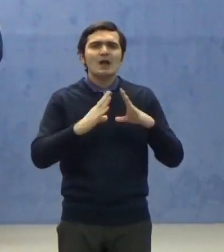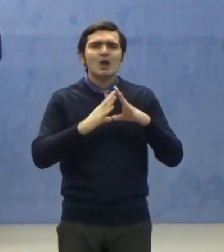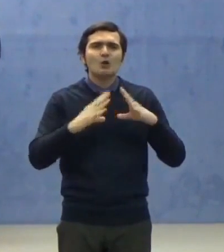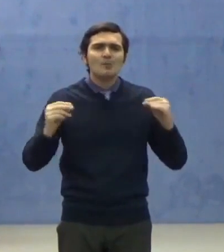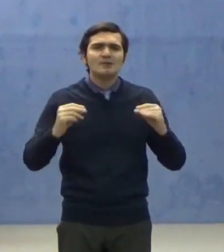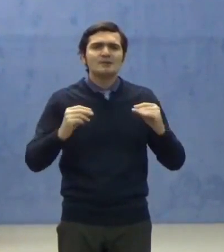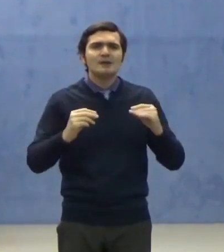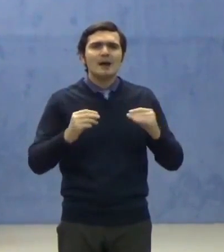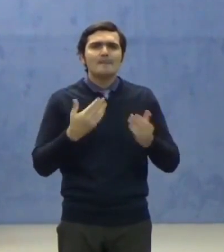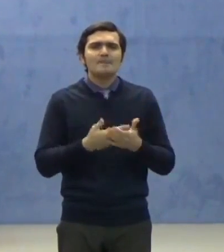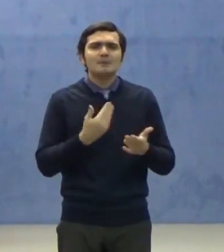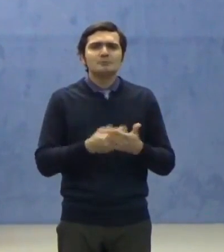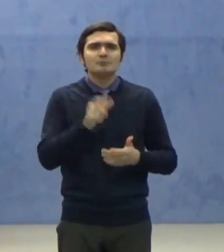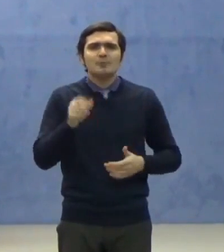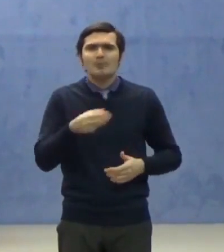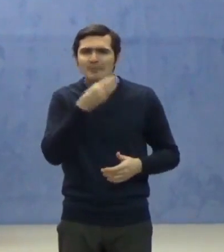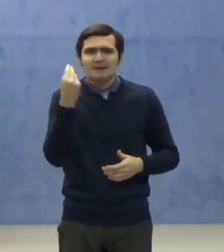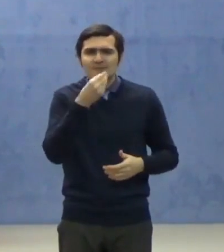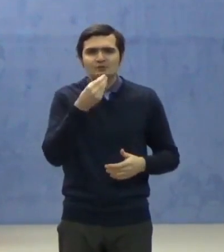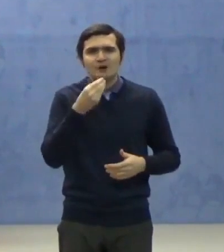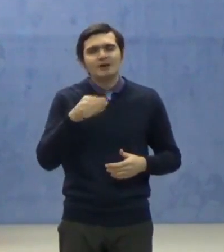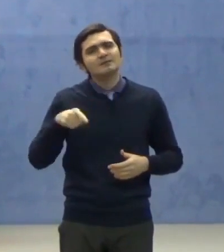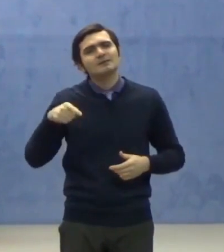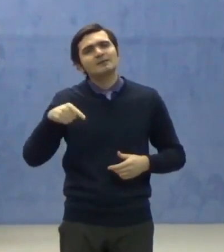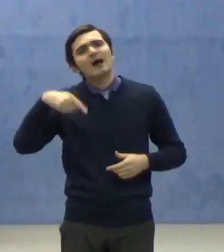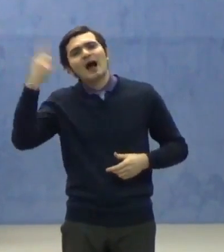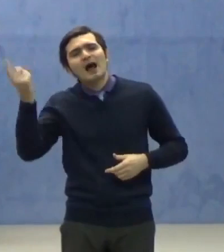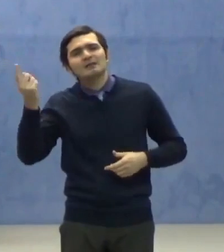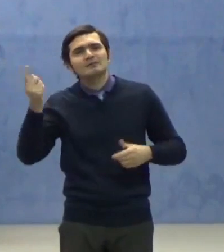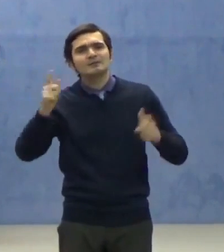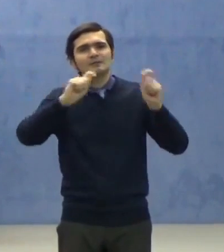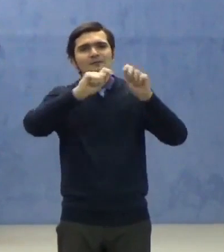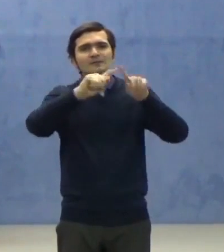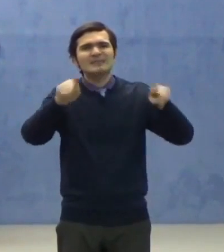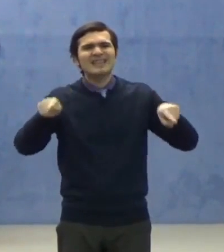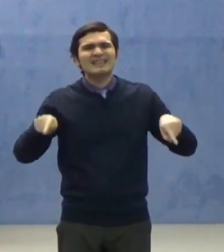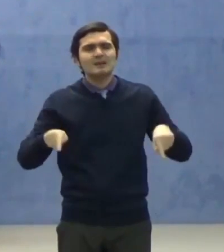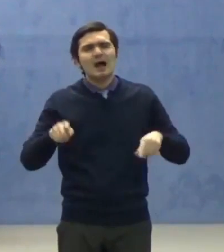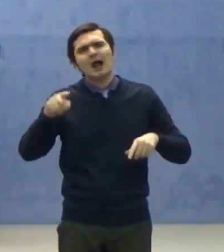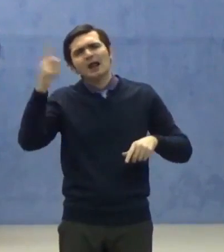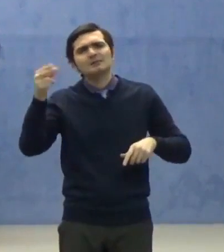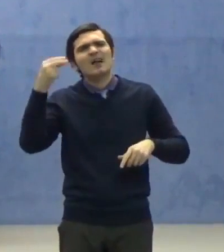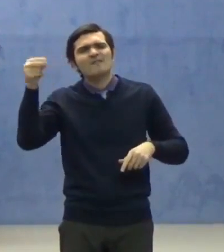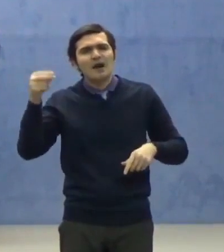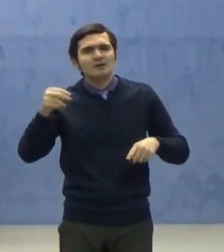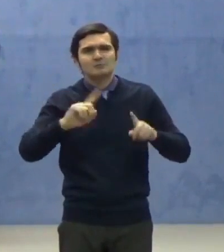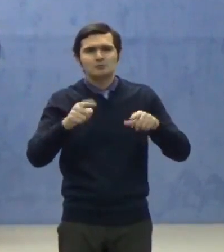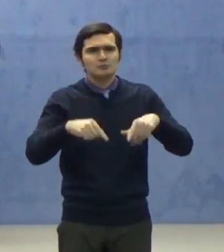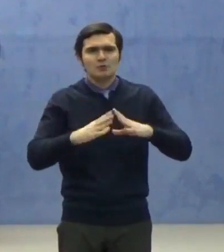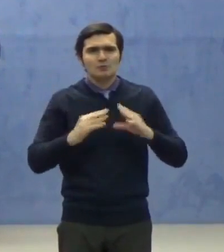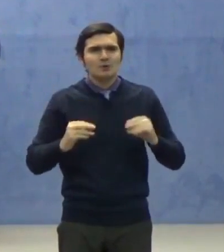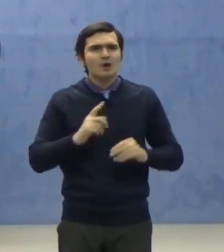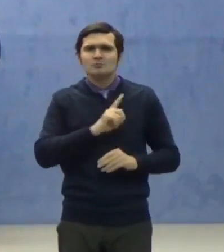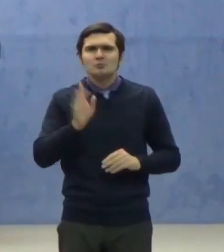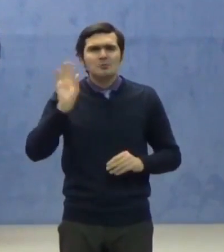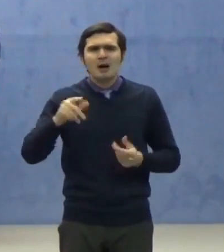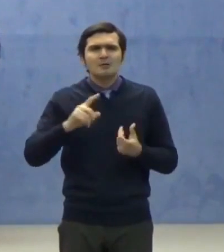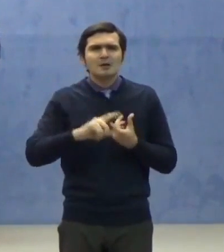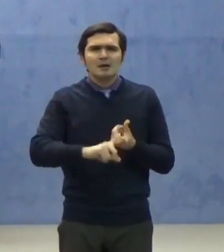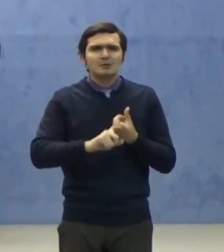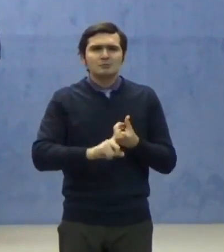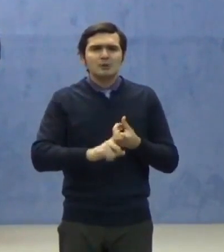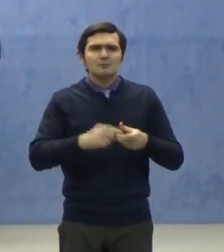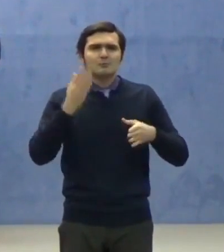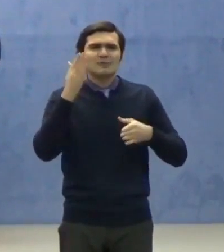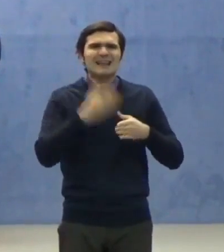beneficiari din afara teritoriului național nu fac obiectul restricțiilor la